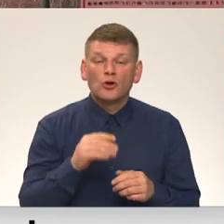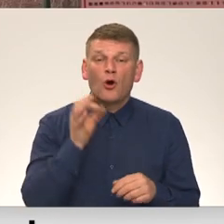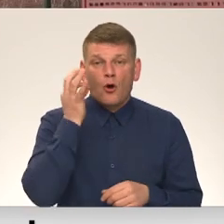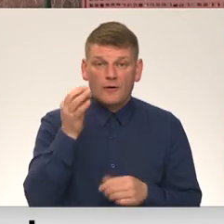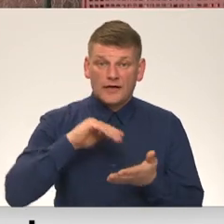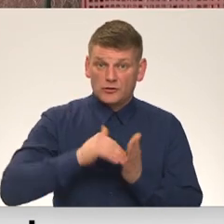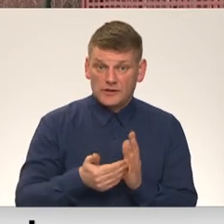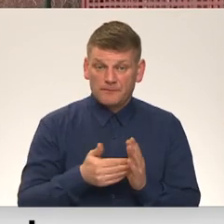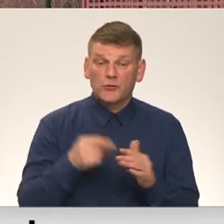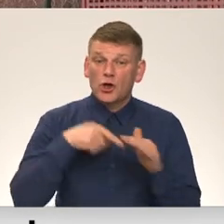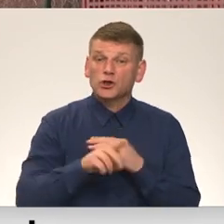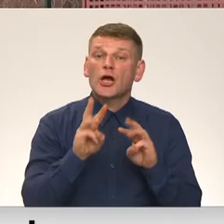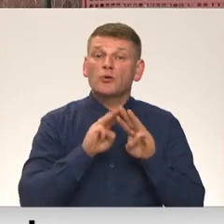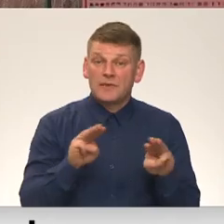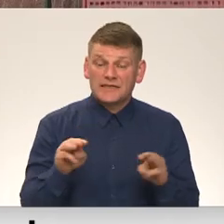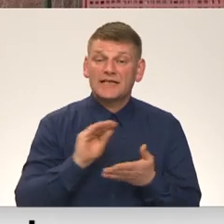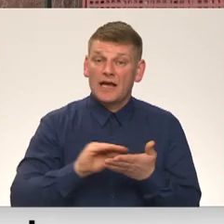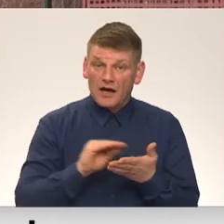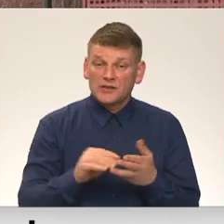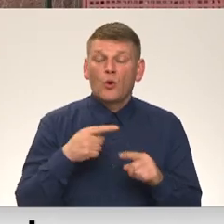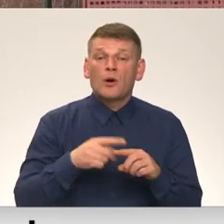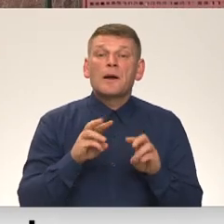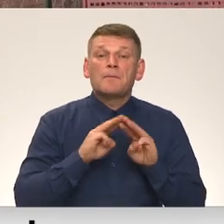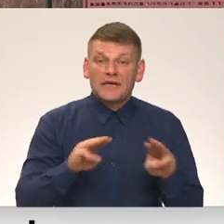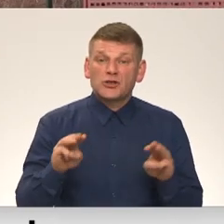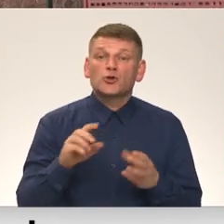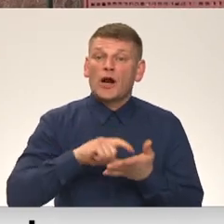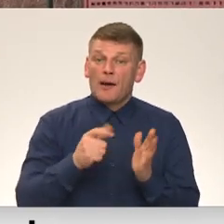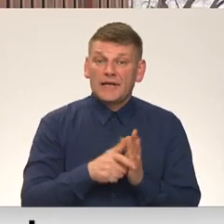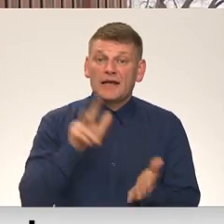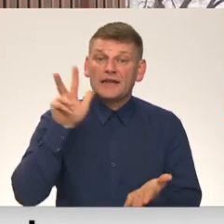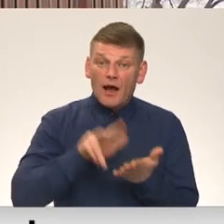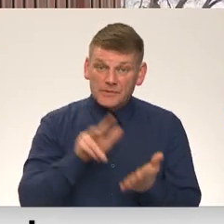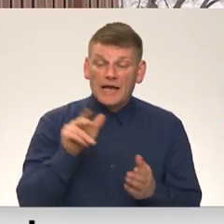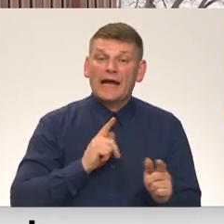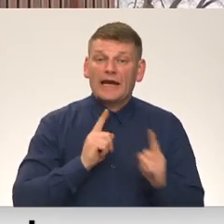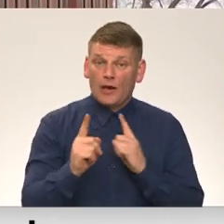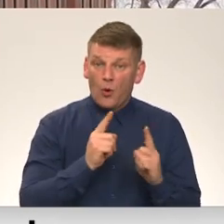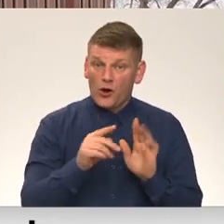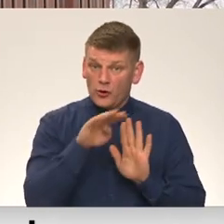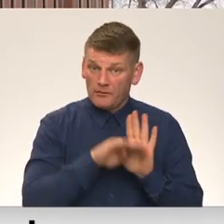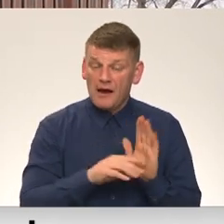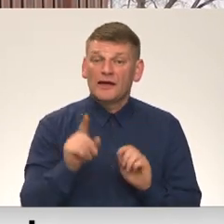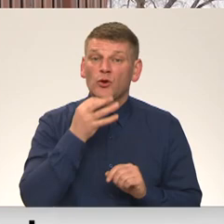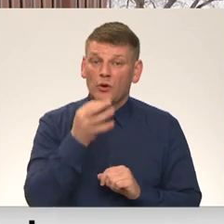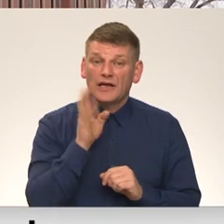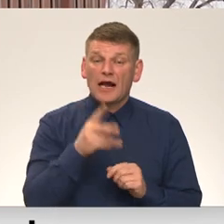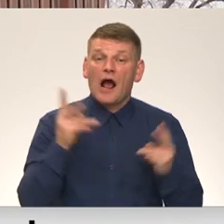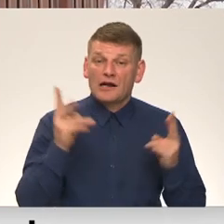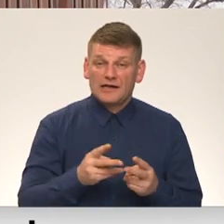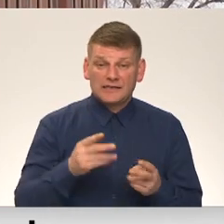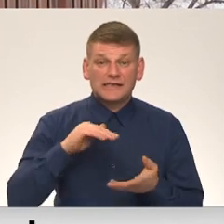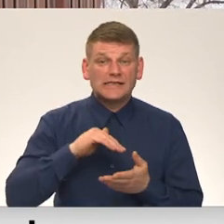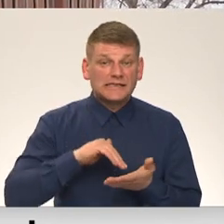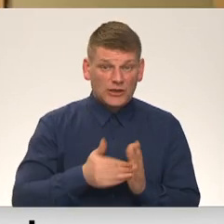situāciju. Iekšļietu ministrijā rakstītajā un ministru kabineta apstiprinātajā rīkojumā noteikts, ka ārkārtējās